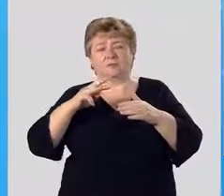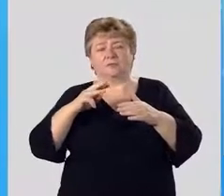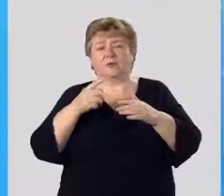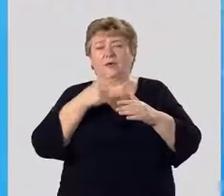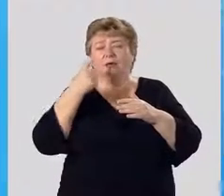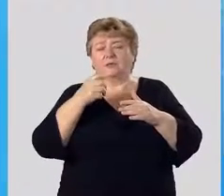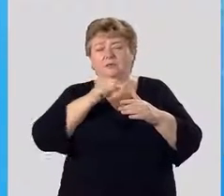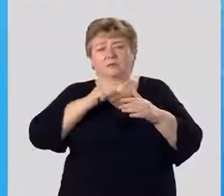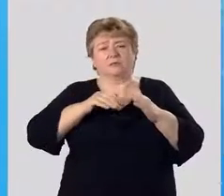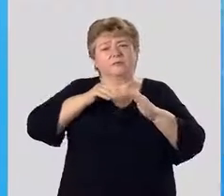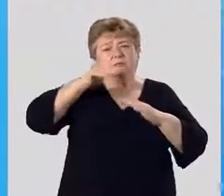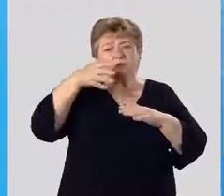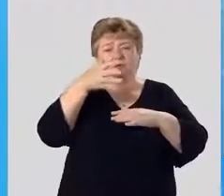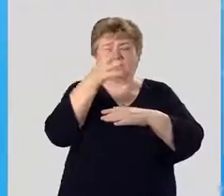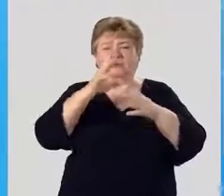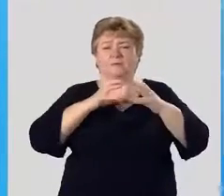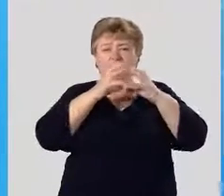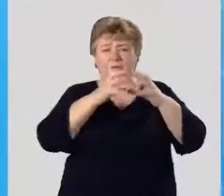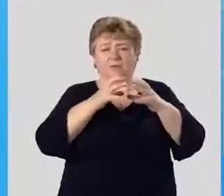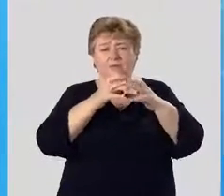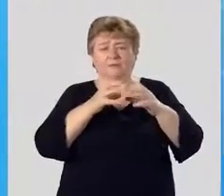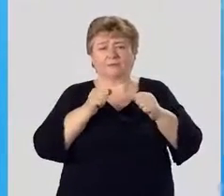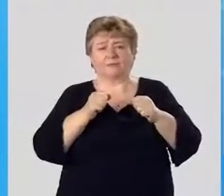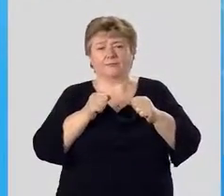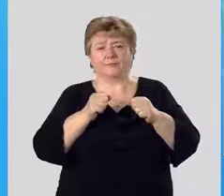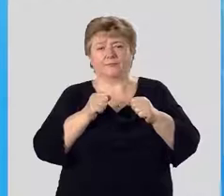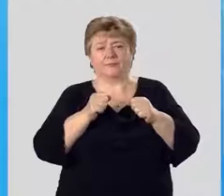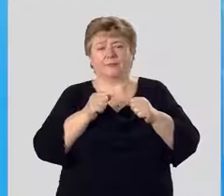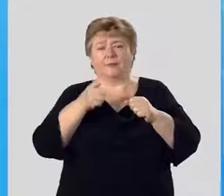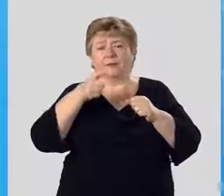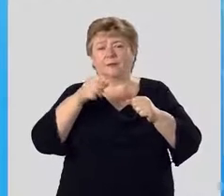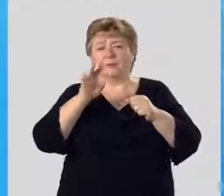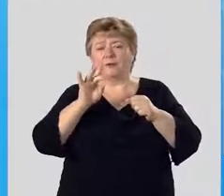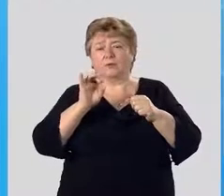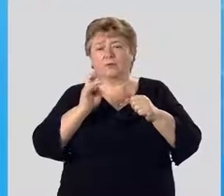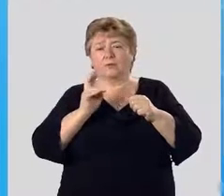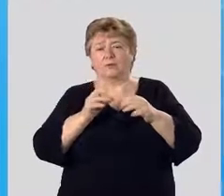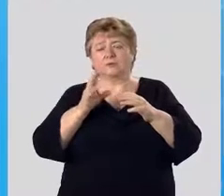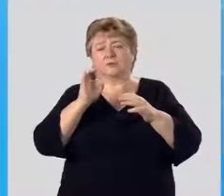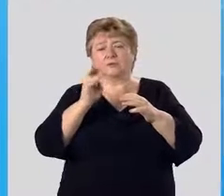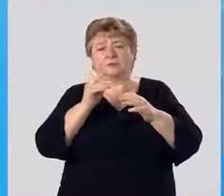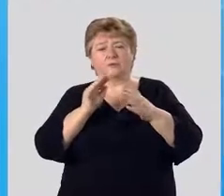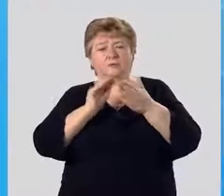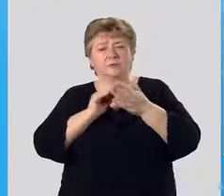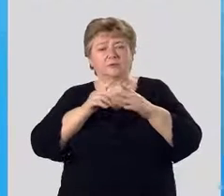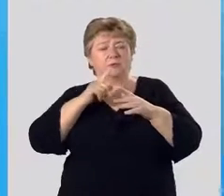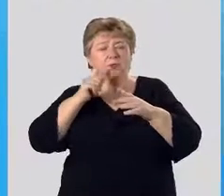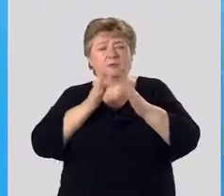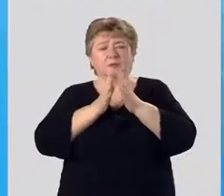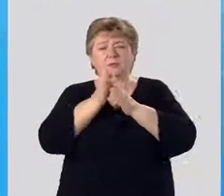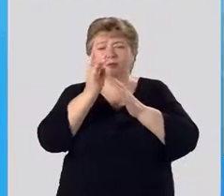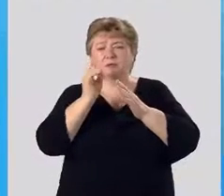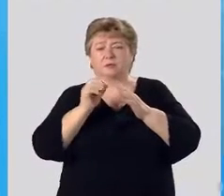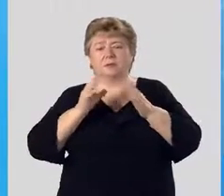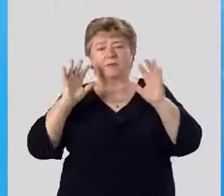Это одни из самых высоких деревьев на Земле. Гиперион. Экземпляр секвоя вечно зеленый, растущий в